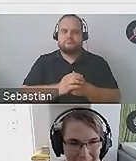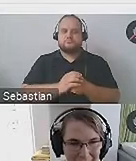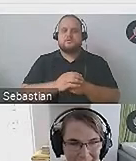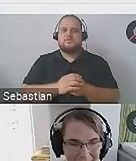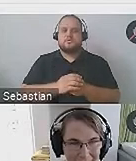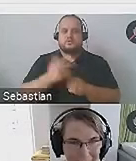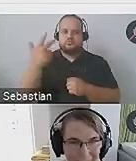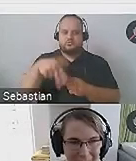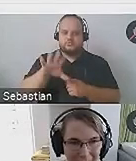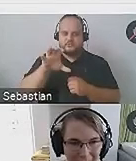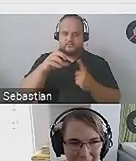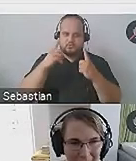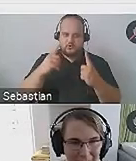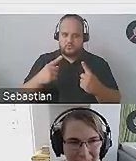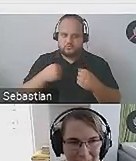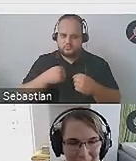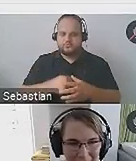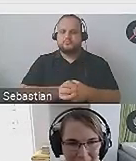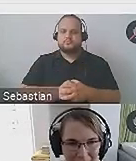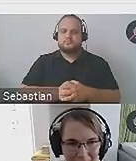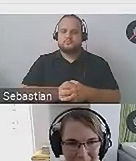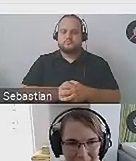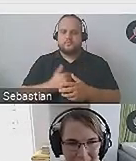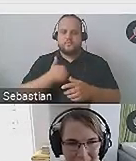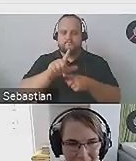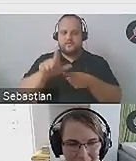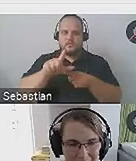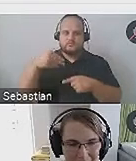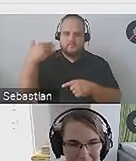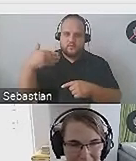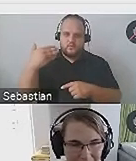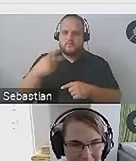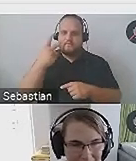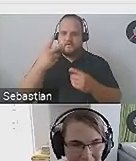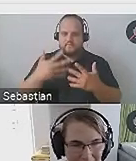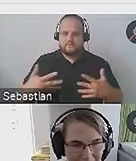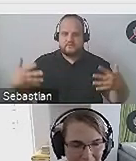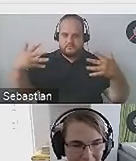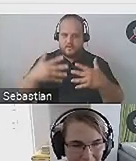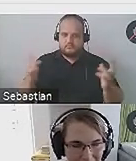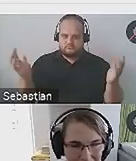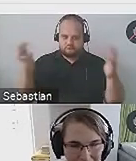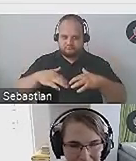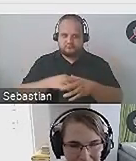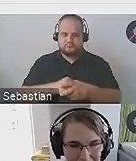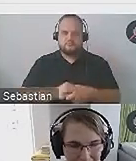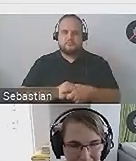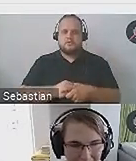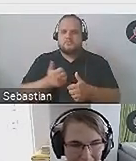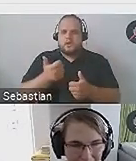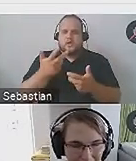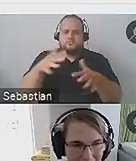3500 osób wzięło udział w naszych działaniach. Było 12 webinarów, dwie konferencje hybrydowe. Wielu trenerek